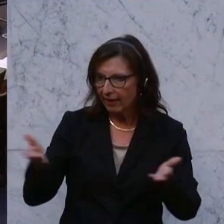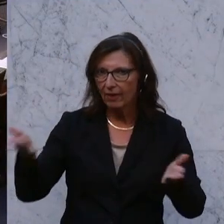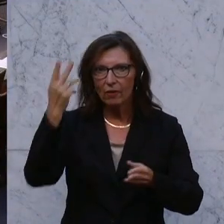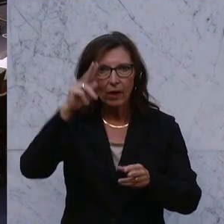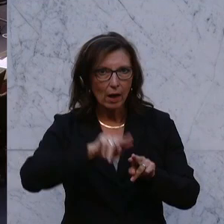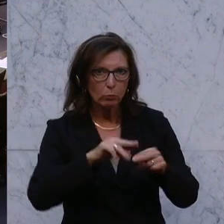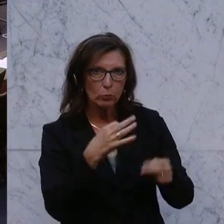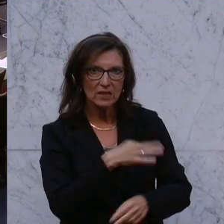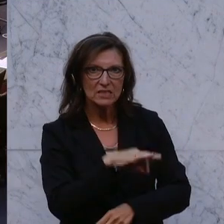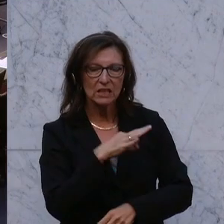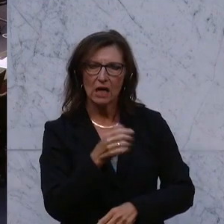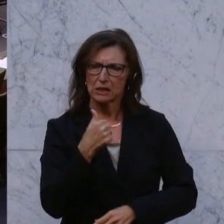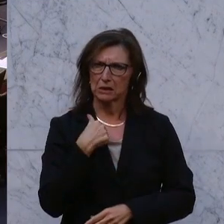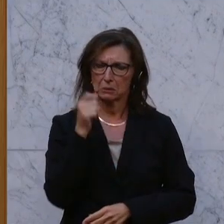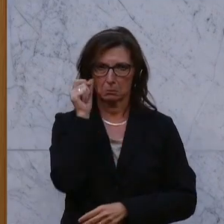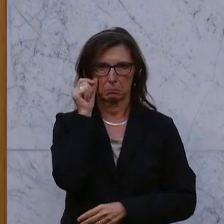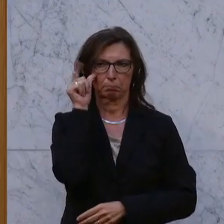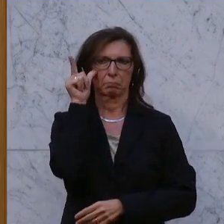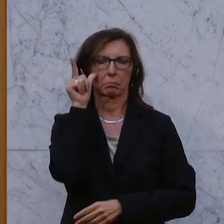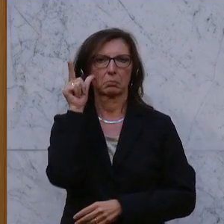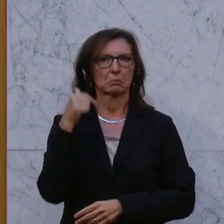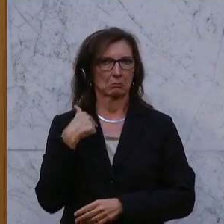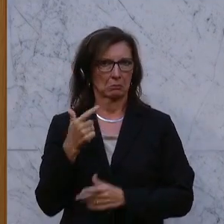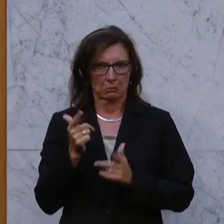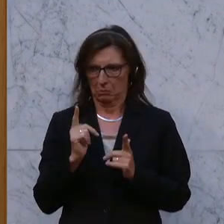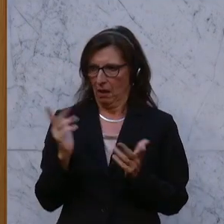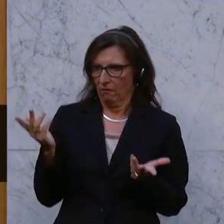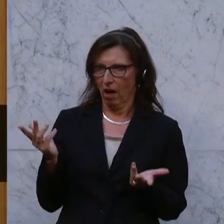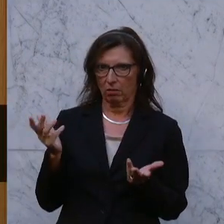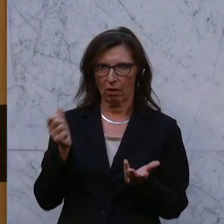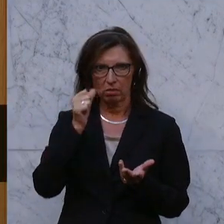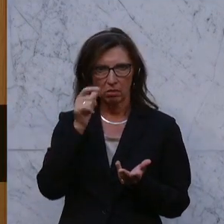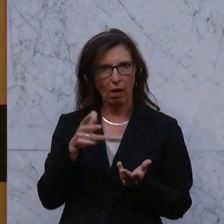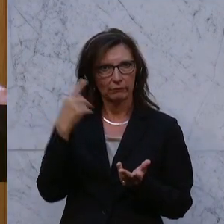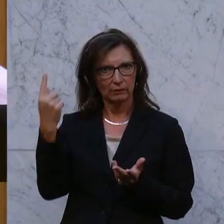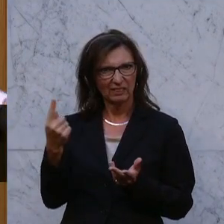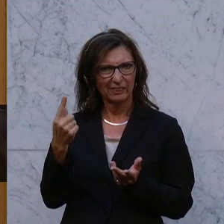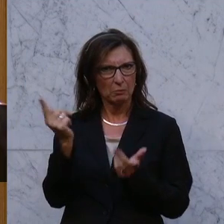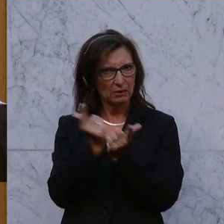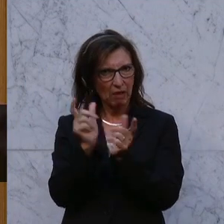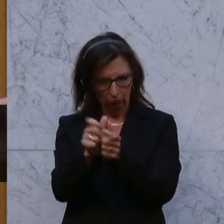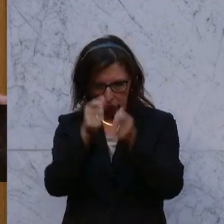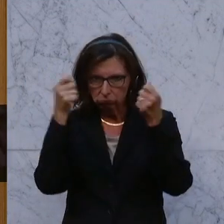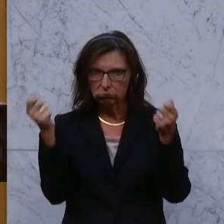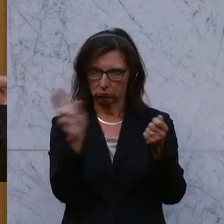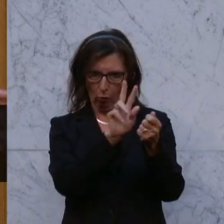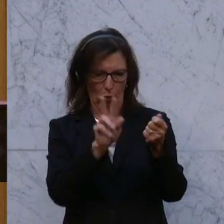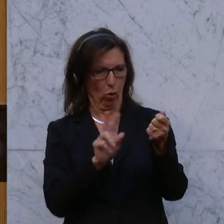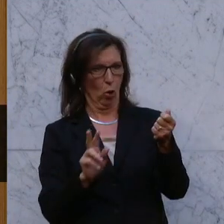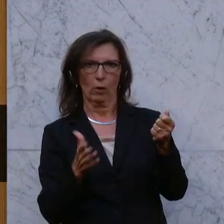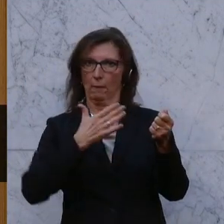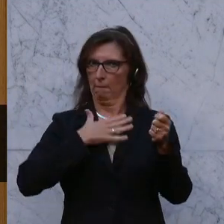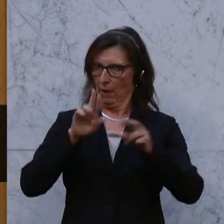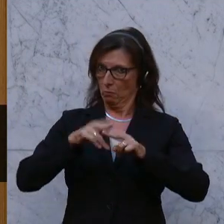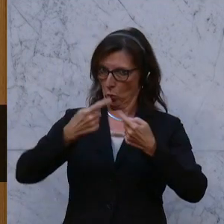ich bin etwas erstaunt, ich gehe davon aus, dass Sie tagtäglich auch die Zeitungen lesen. Und wenn ich heute die Bundesländerzeitung aus meinem